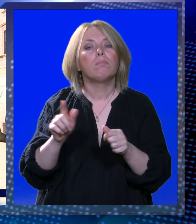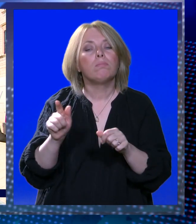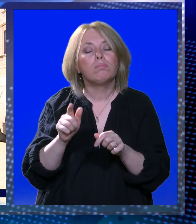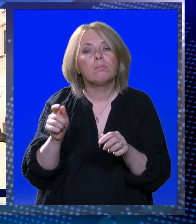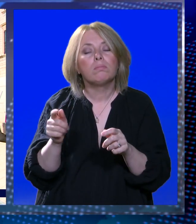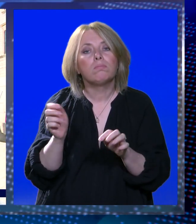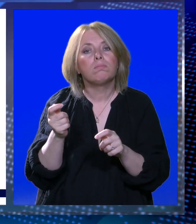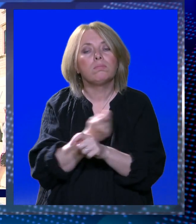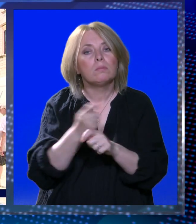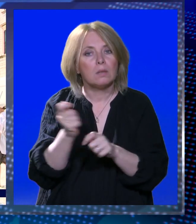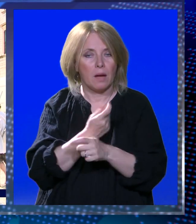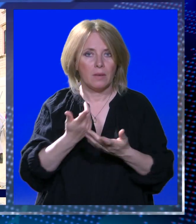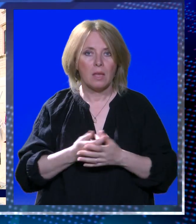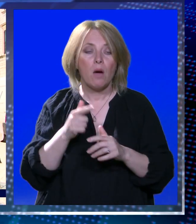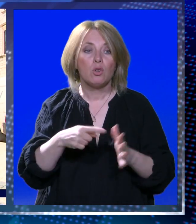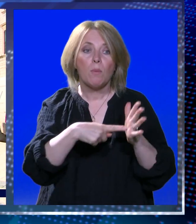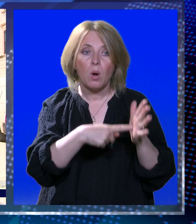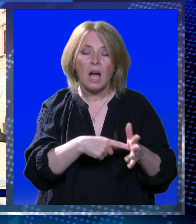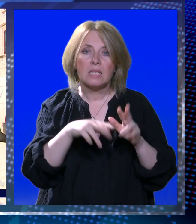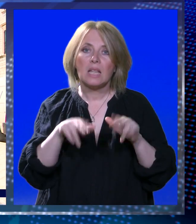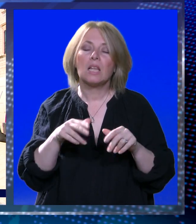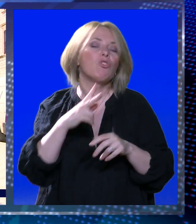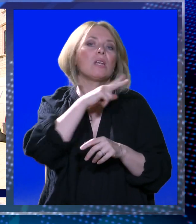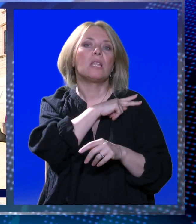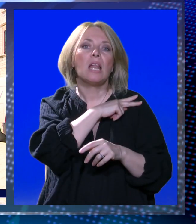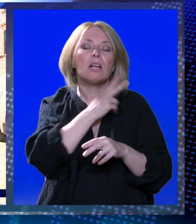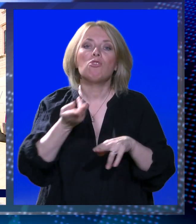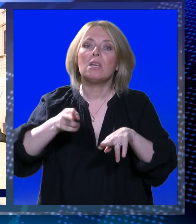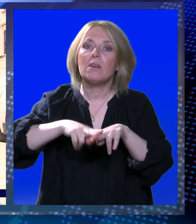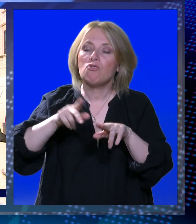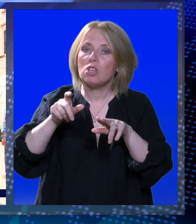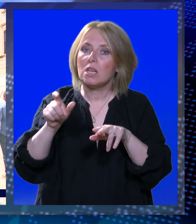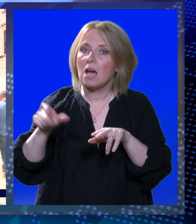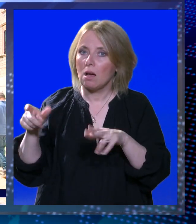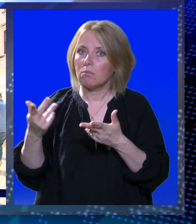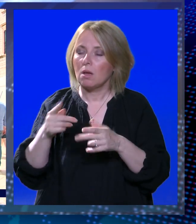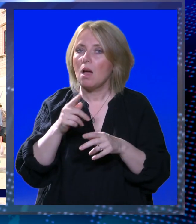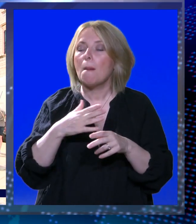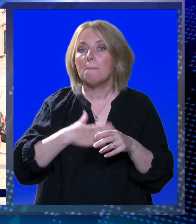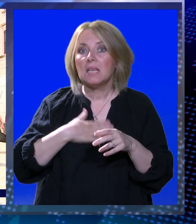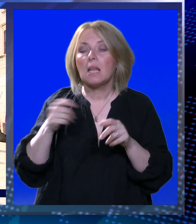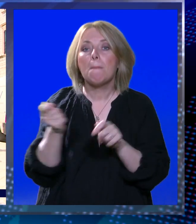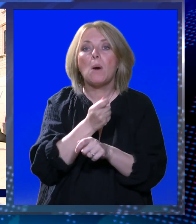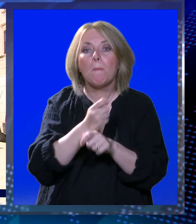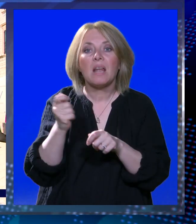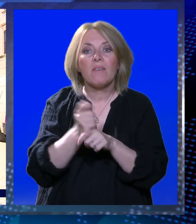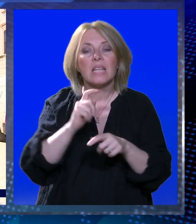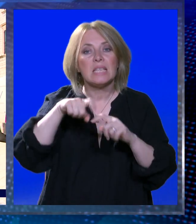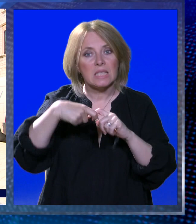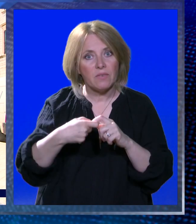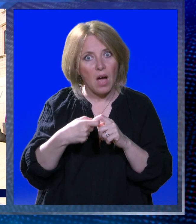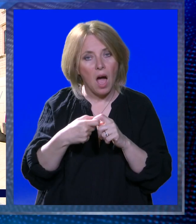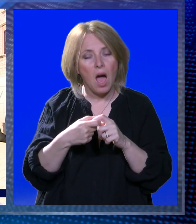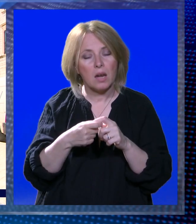izrasnili na referendumu. Dakle, ovo će pokazati jeli gradonačelnik i većina misli popravljati stvari, pa i one